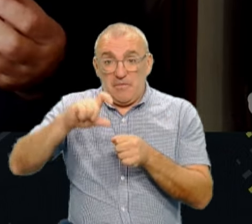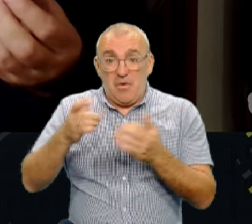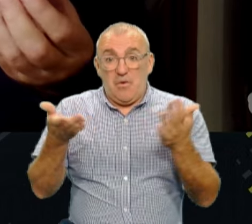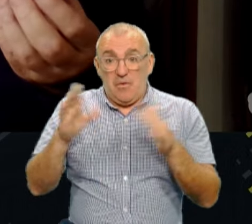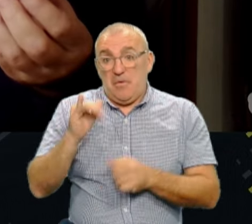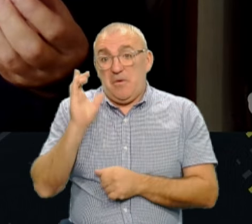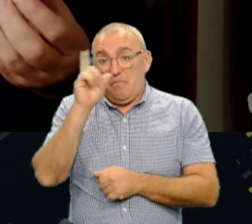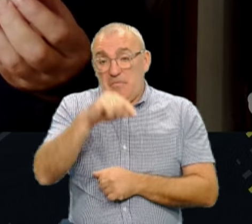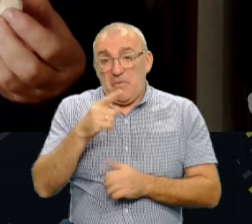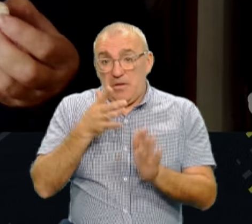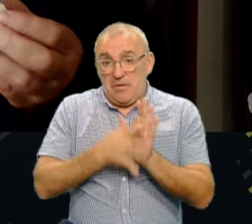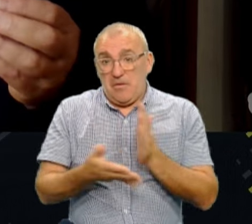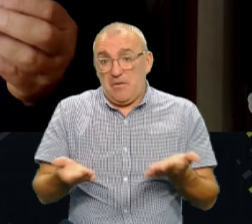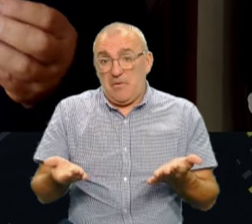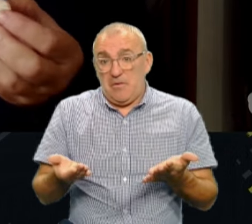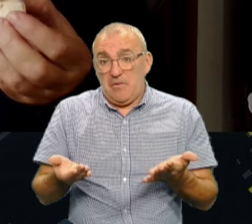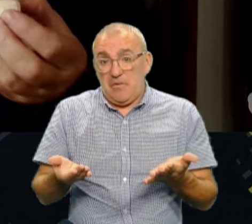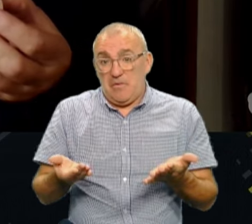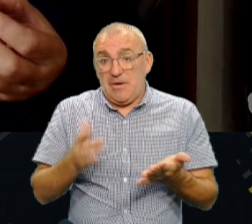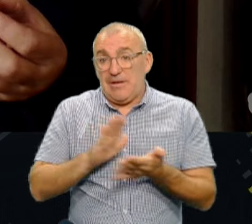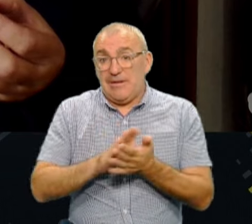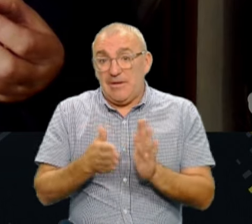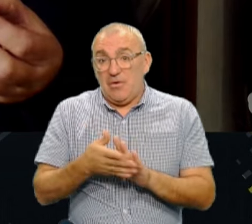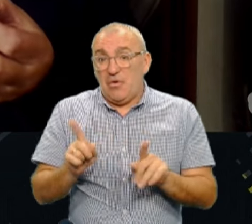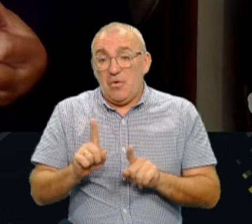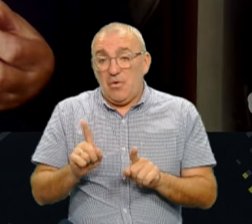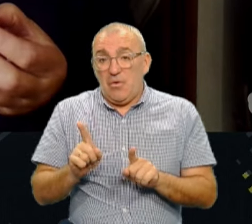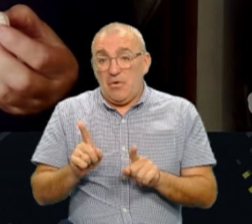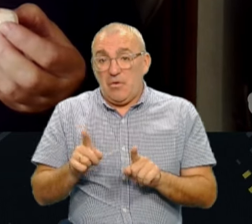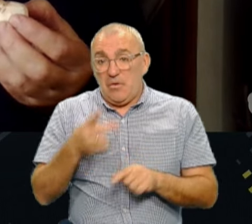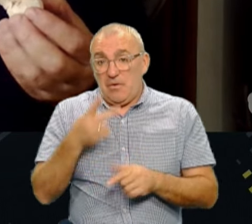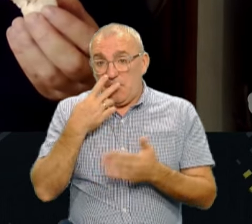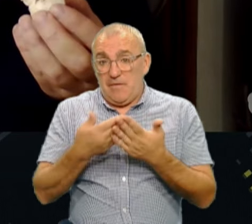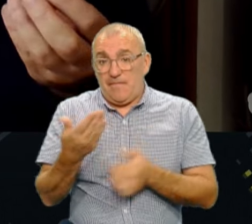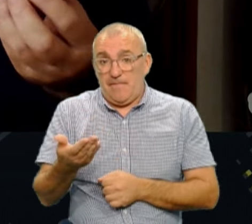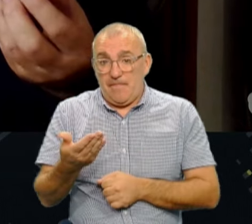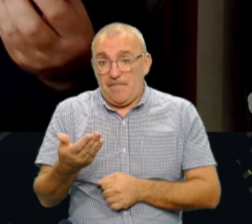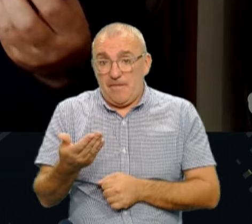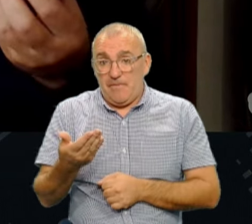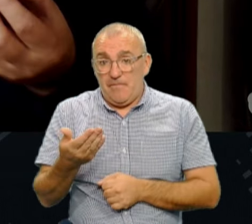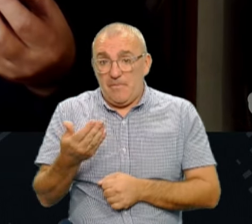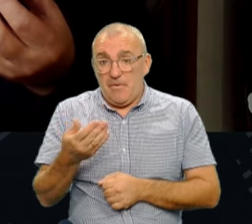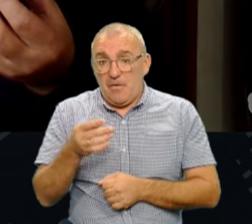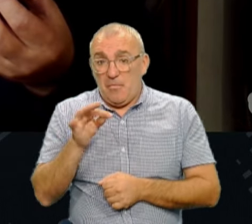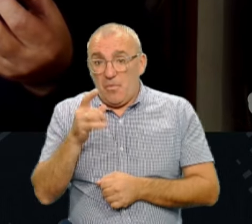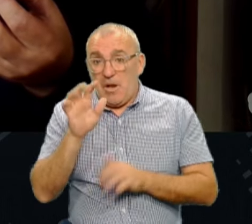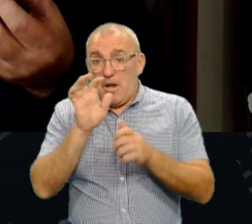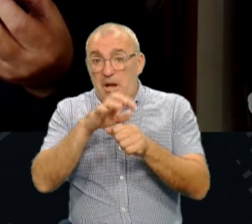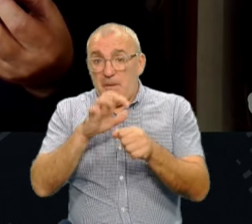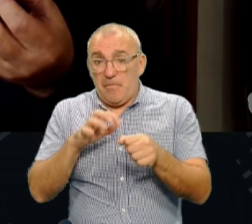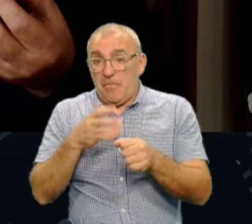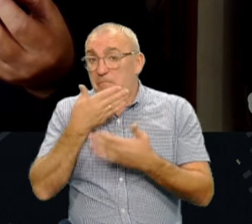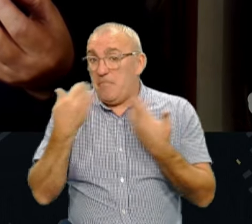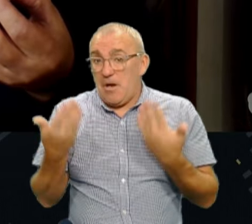далі, розумієте? І ситуація така, що, наприклад, взяти оцей мухомор, бачите, крапинок зовсім нема.